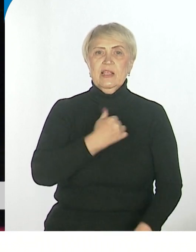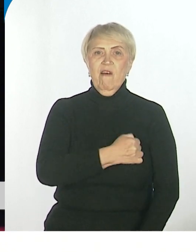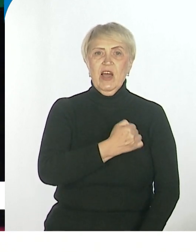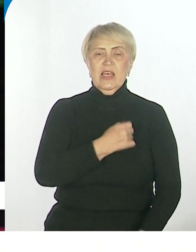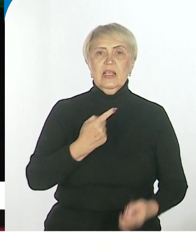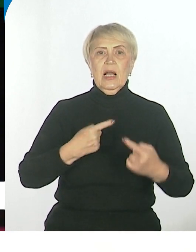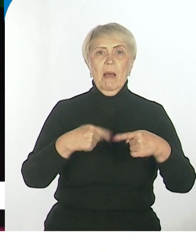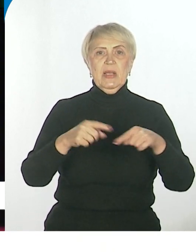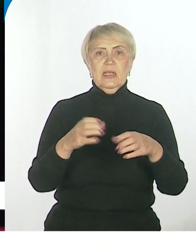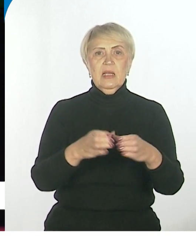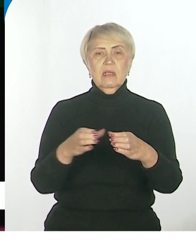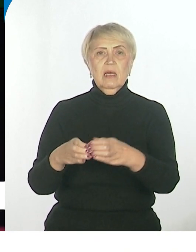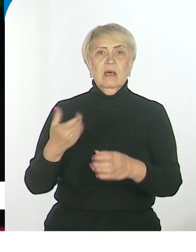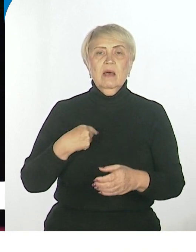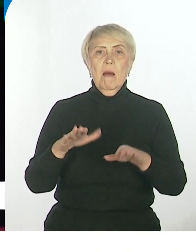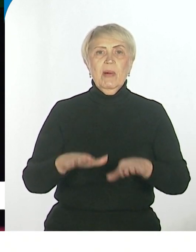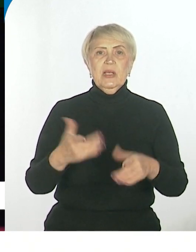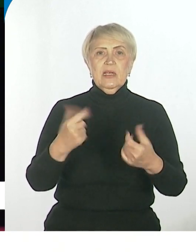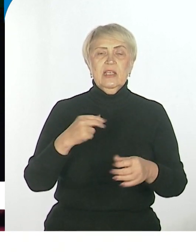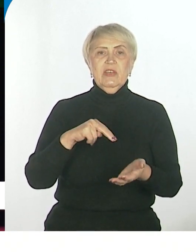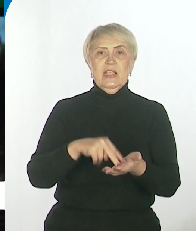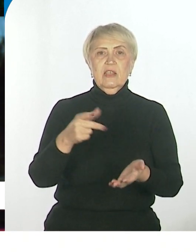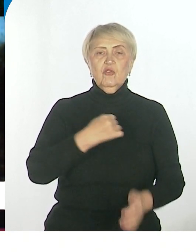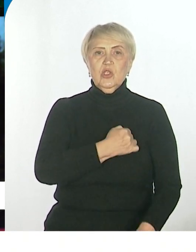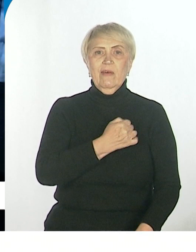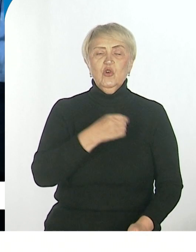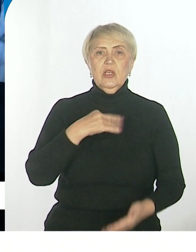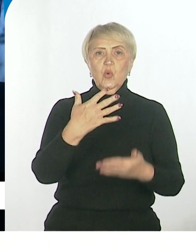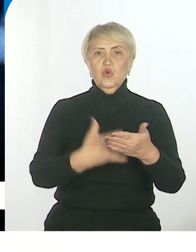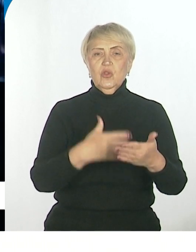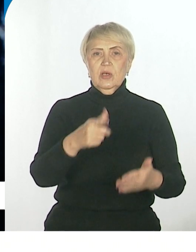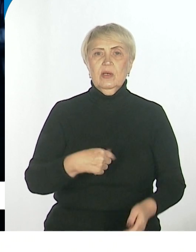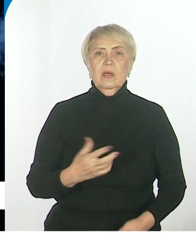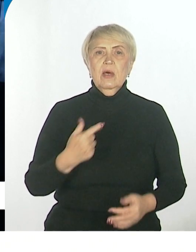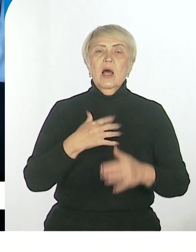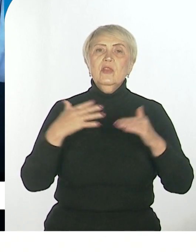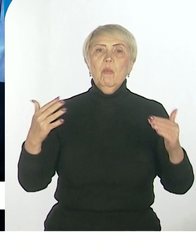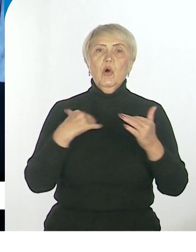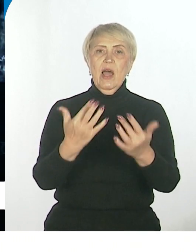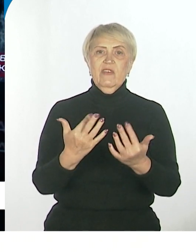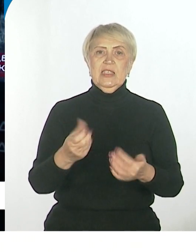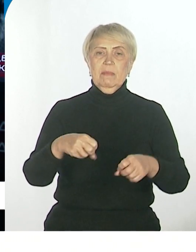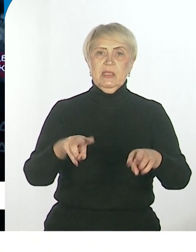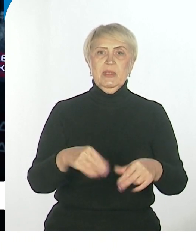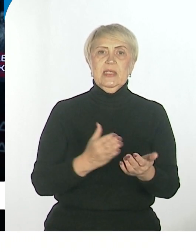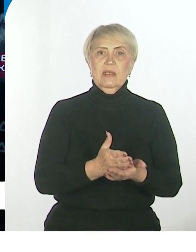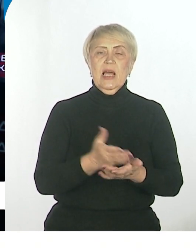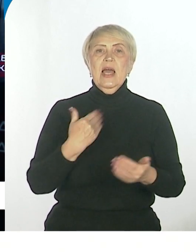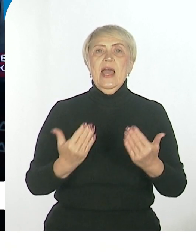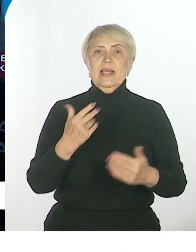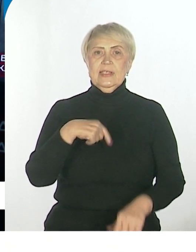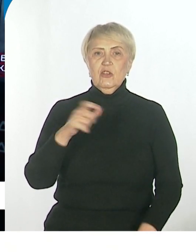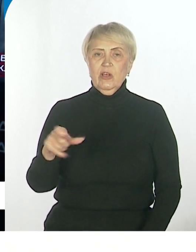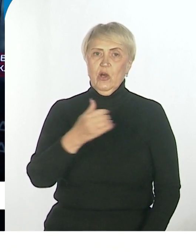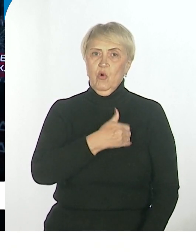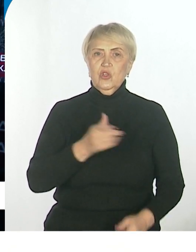комиссариат по месту, где вы стоите на воинском учете. Вот вы сказали по наиболее востребованным специальностям. То смотрите, если человек хочет пойти на